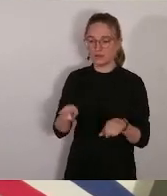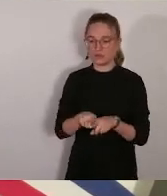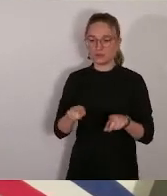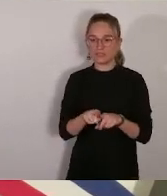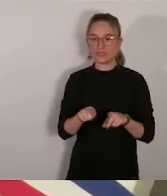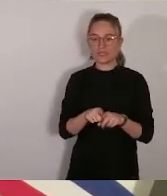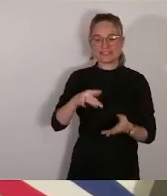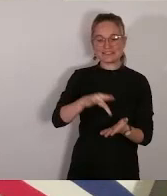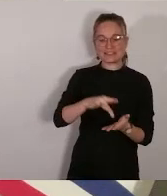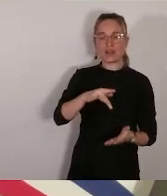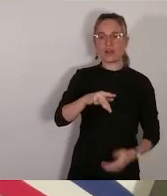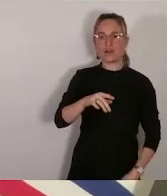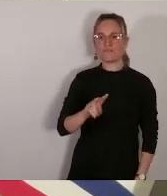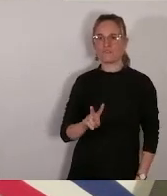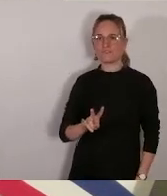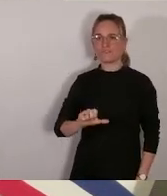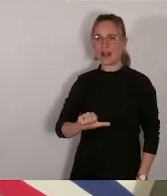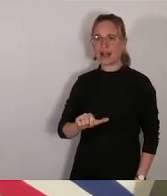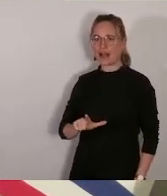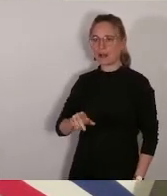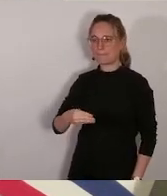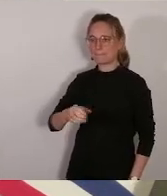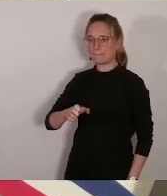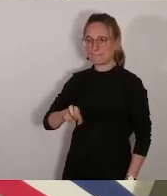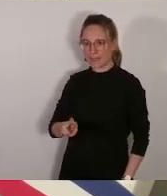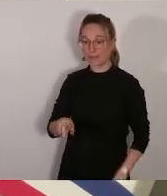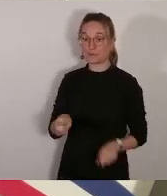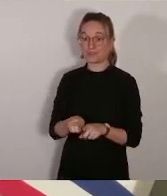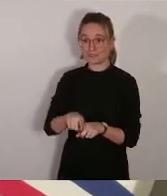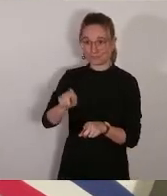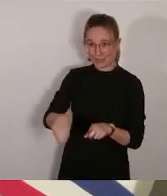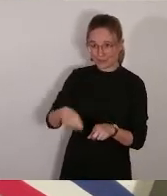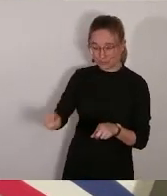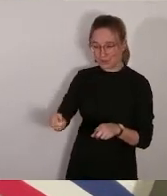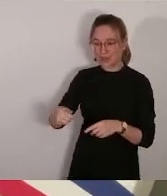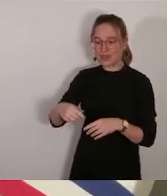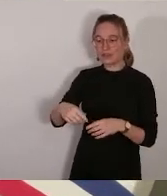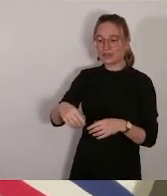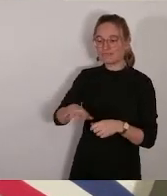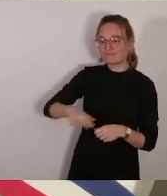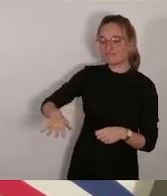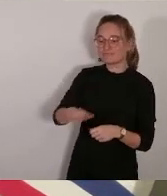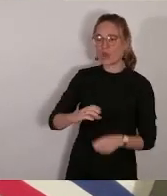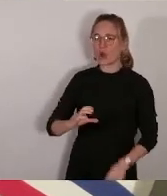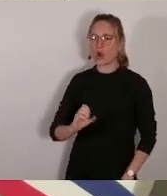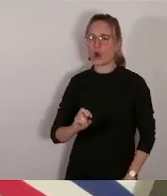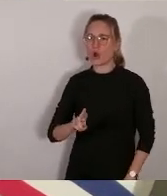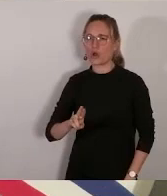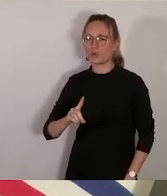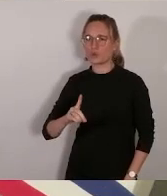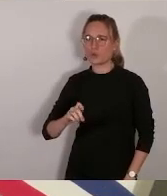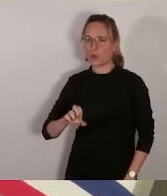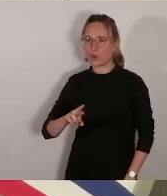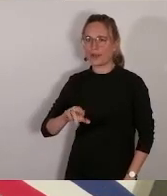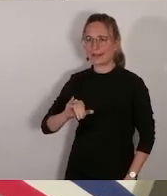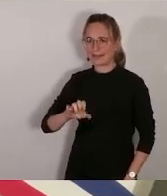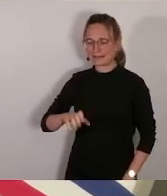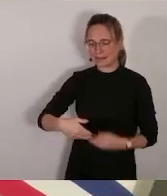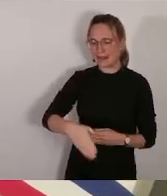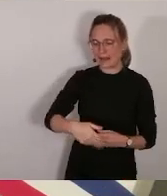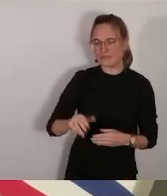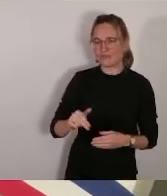Corderie, on va voter un rapport sur le sujet aujourd'hui, l'ex-théâtre Bompard dont il faut terminer les travaux,